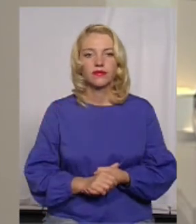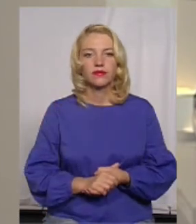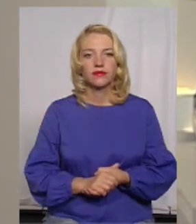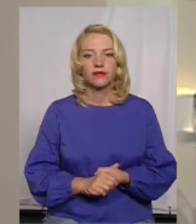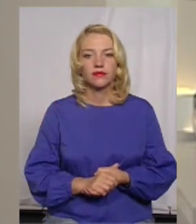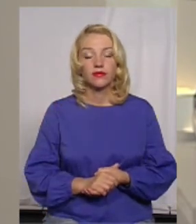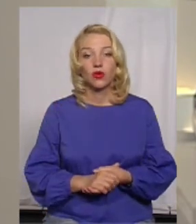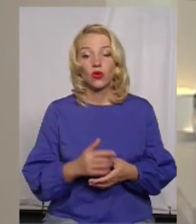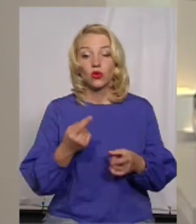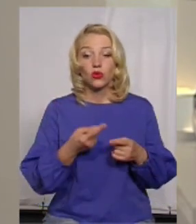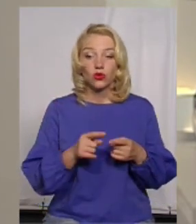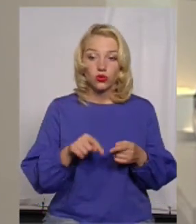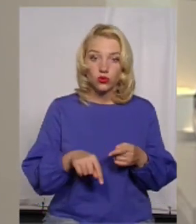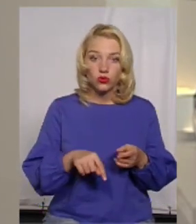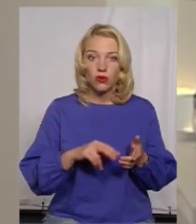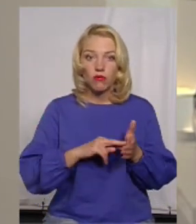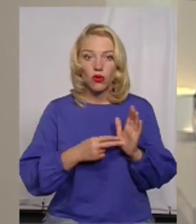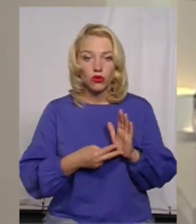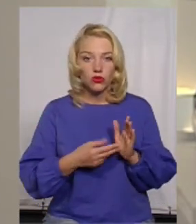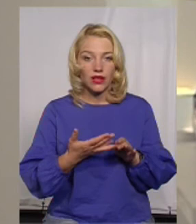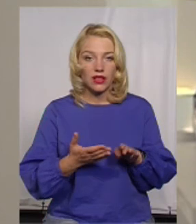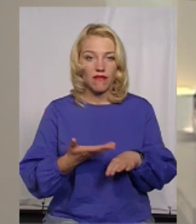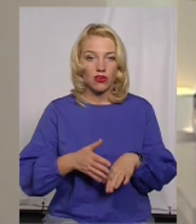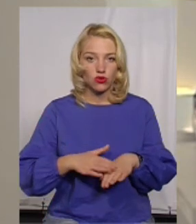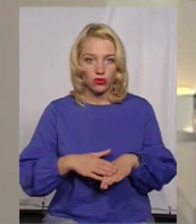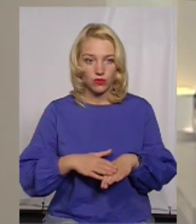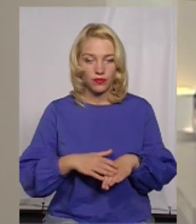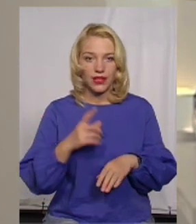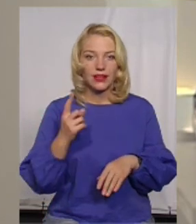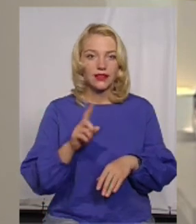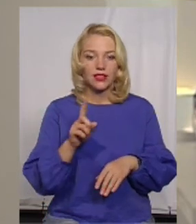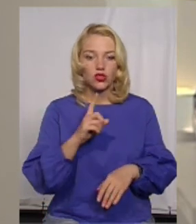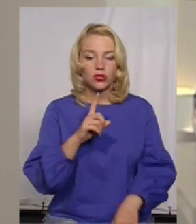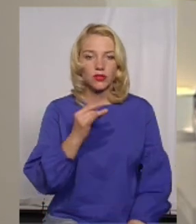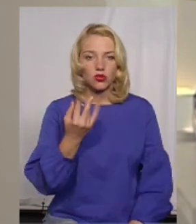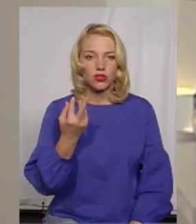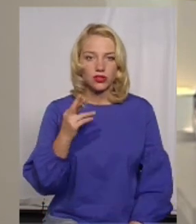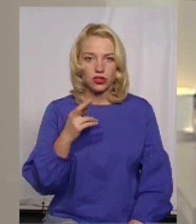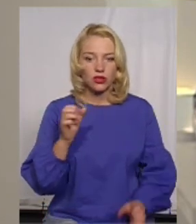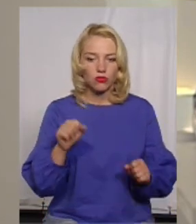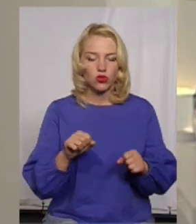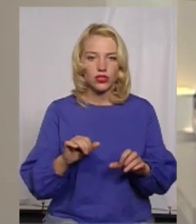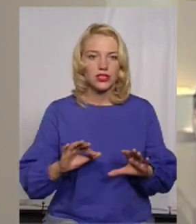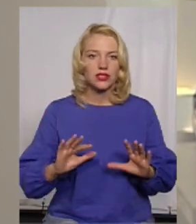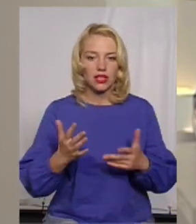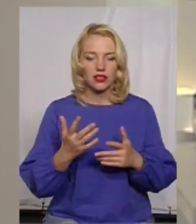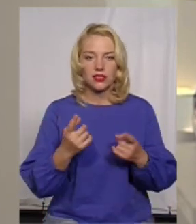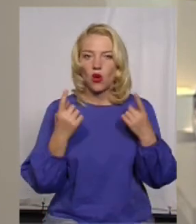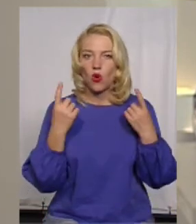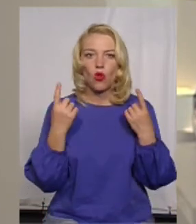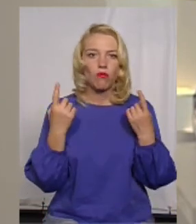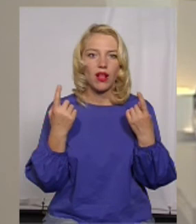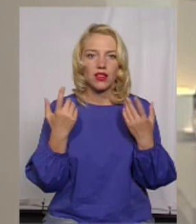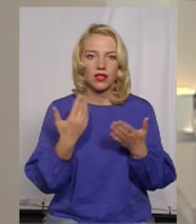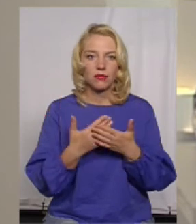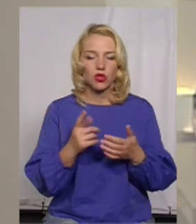Ну, прогнозувати, якби, важко. Ну, зараз єдине, що з 1 січня може таке статися глобальне, про що,